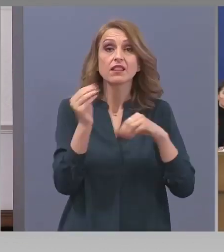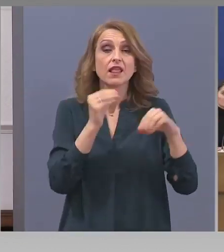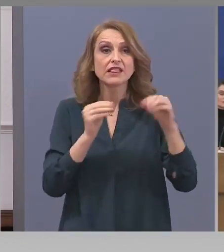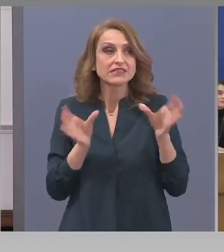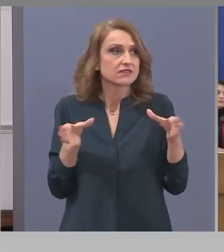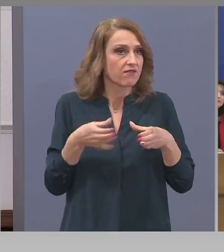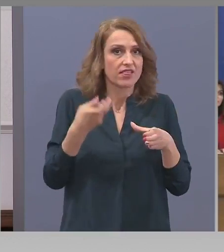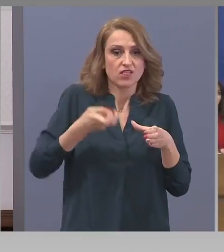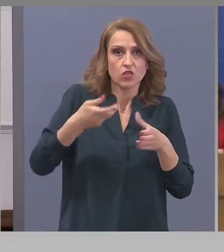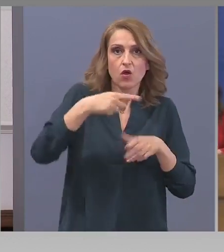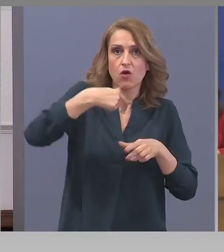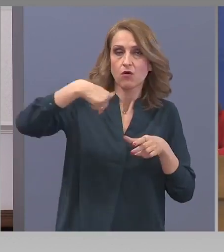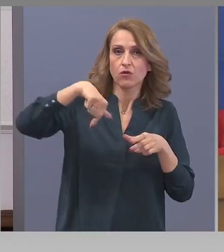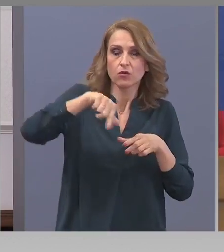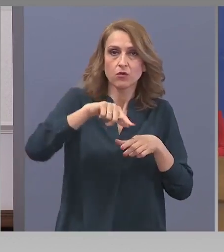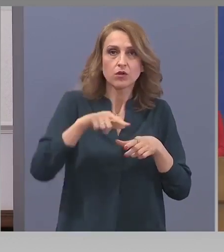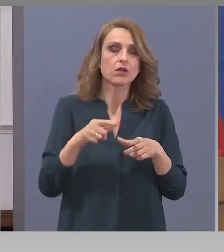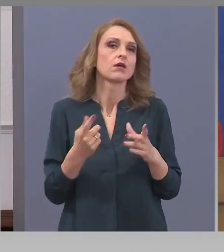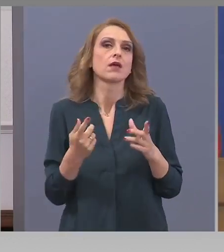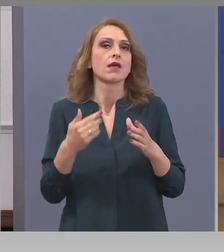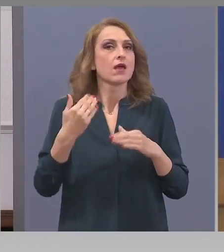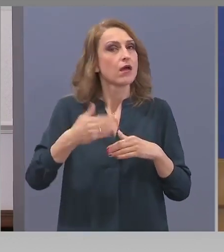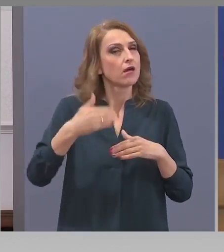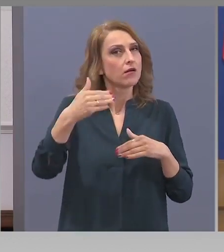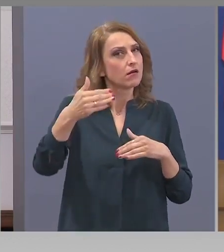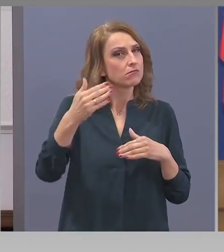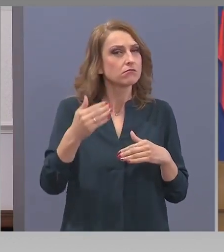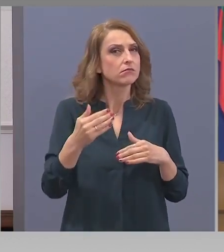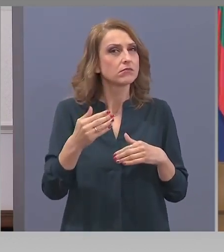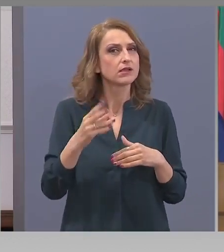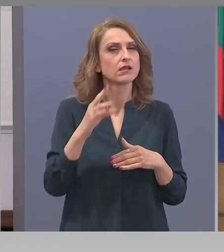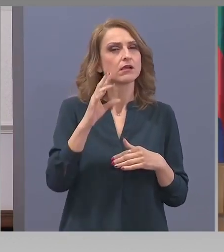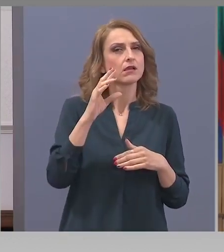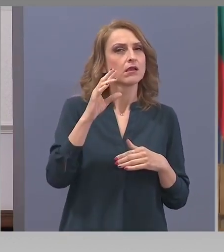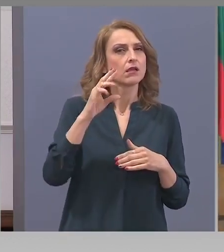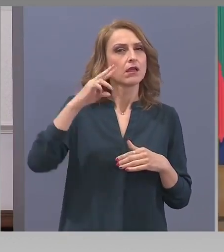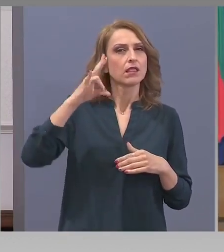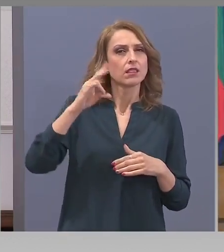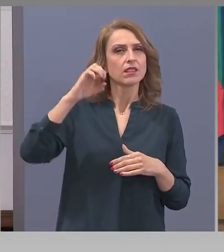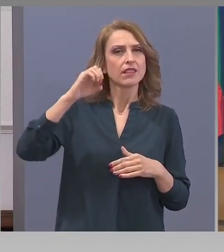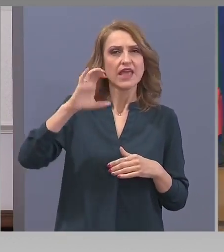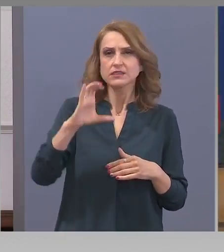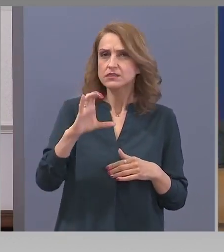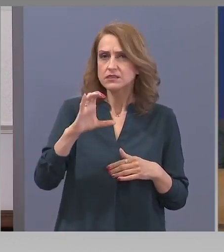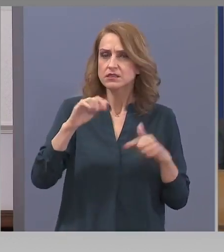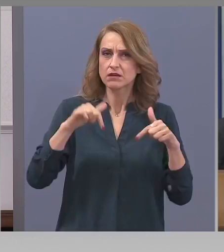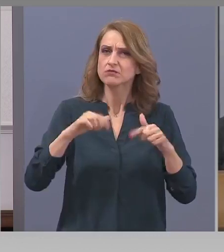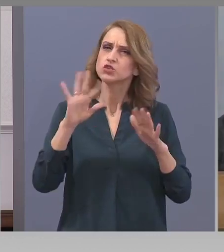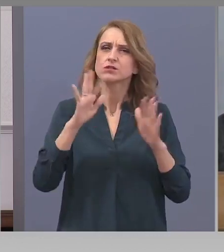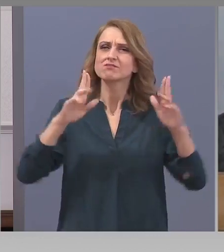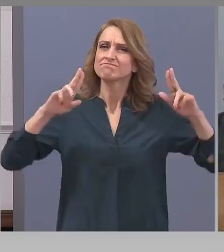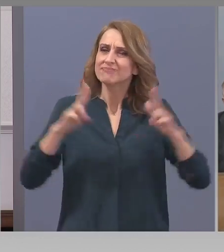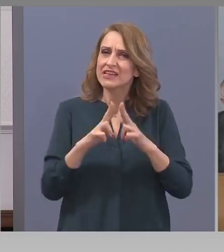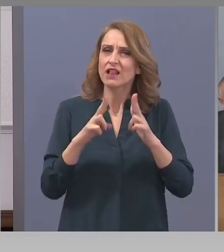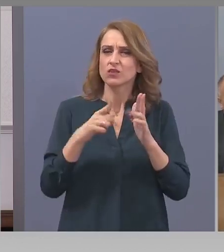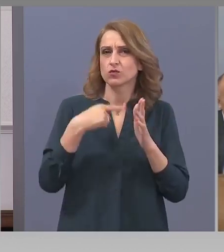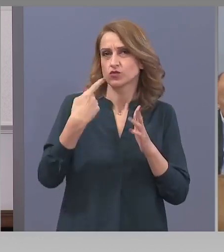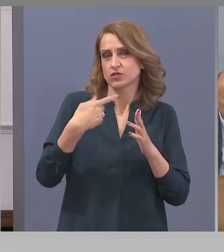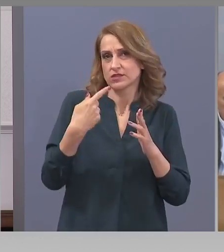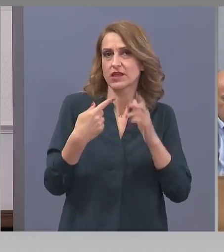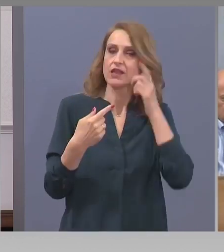В скоби съм сложил за напред ще ползваме абревиатурата МЕС в нашите текстове. Ако среща тази